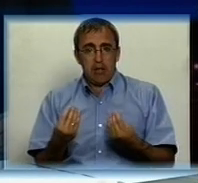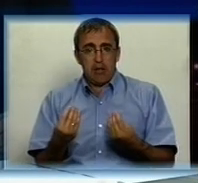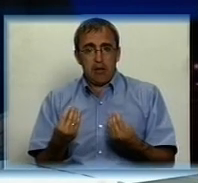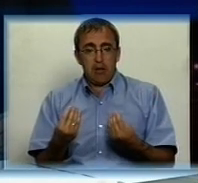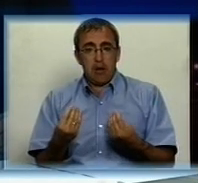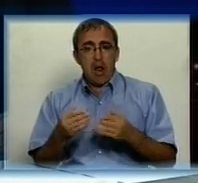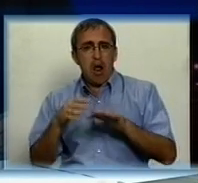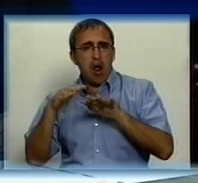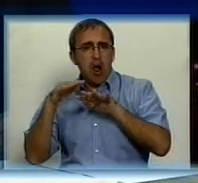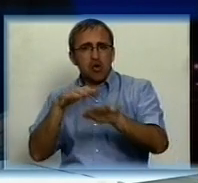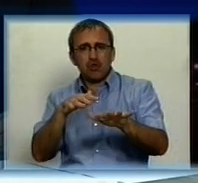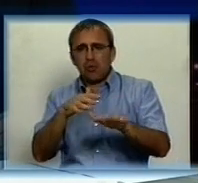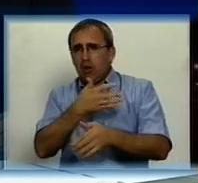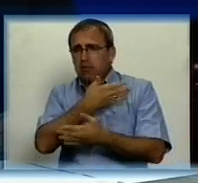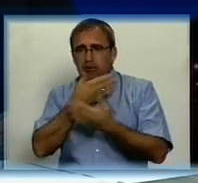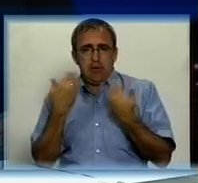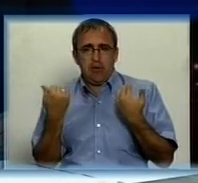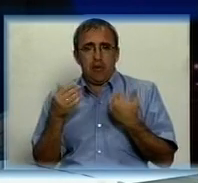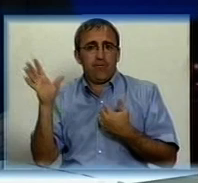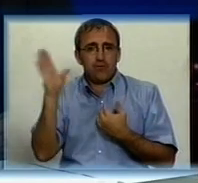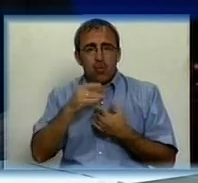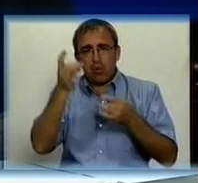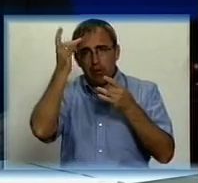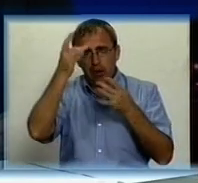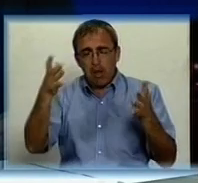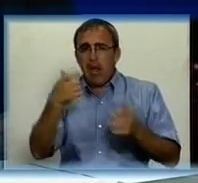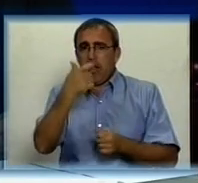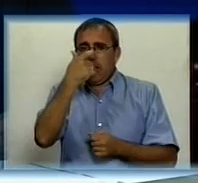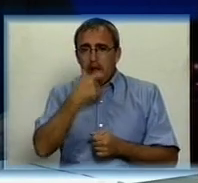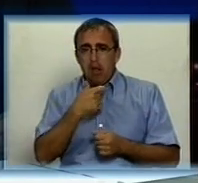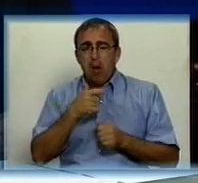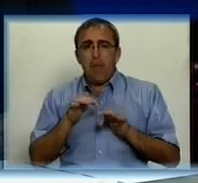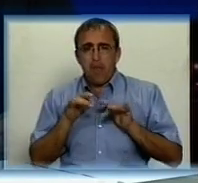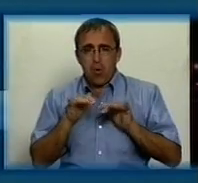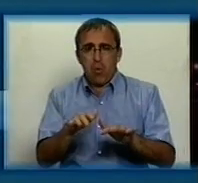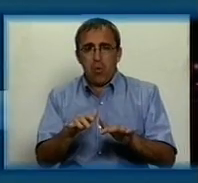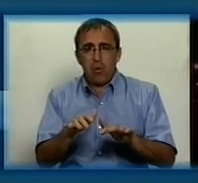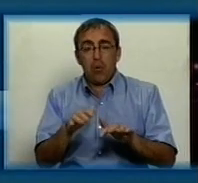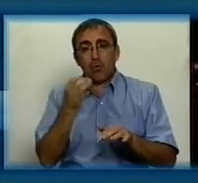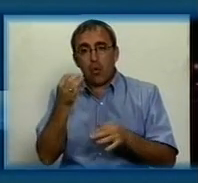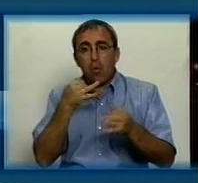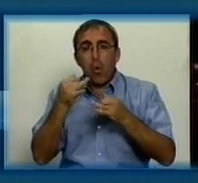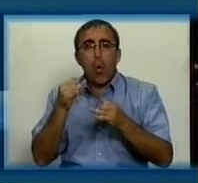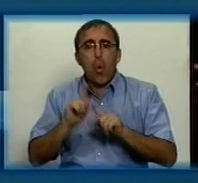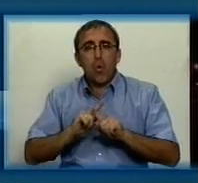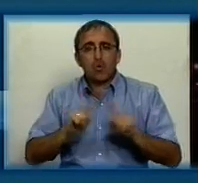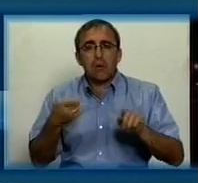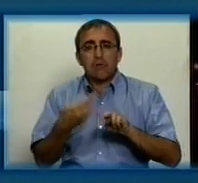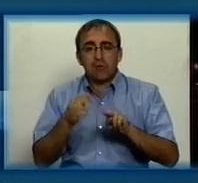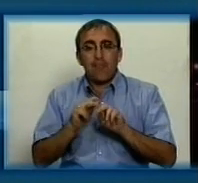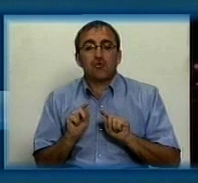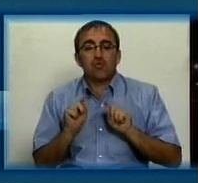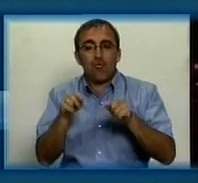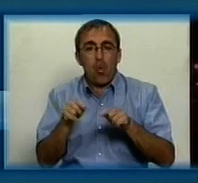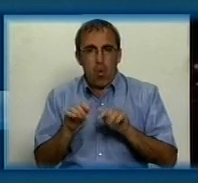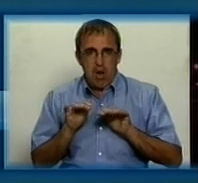ажіотажі у нас немає. Все толерантно, інтелігентно проходить ці Давайте поговоримо трохи тоді про особливості цієї компанії.